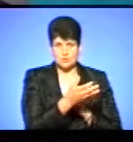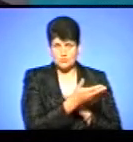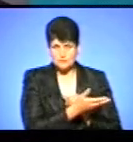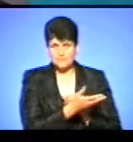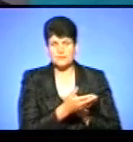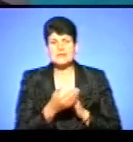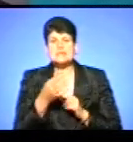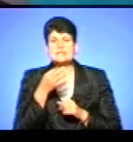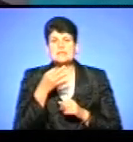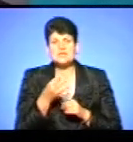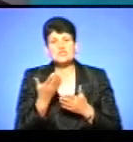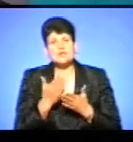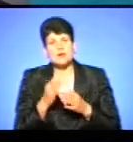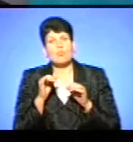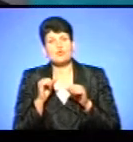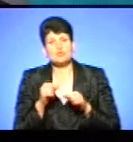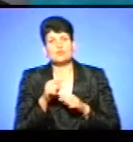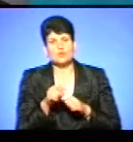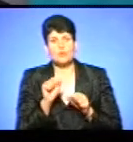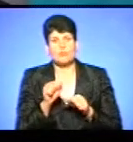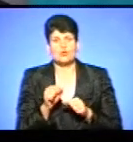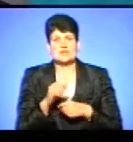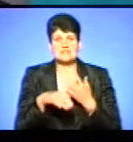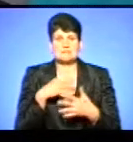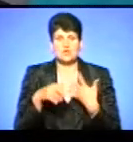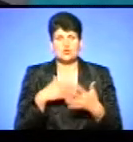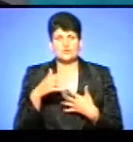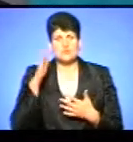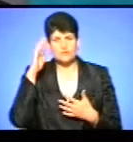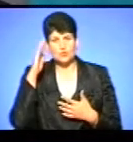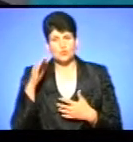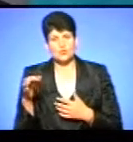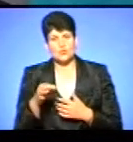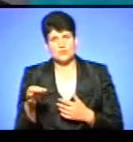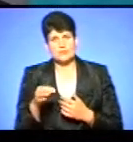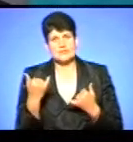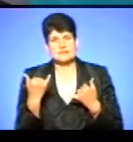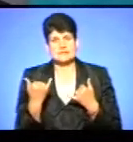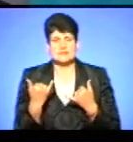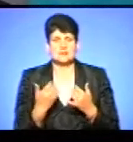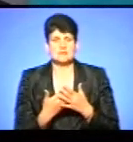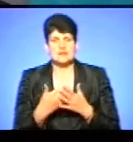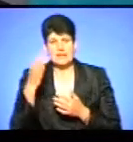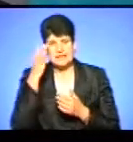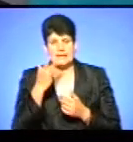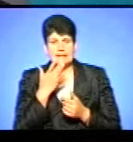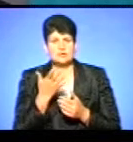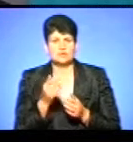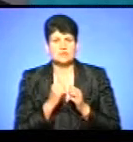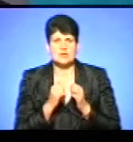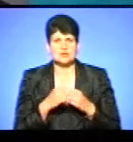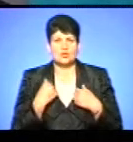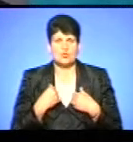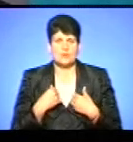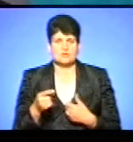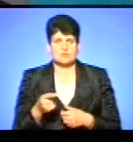Скажіть, будь ласка, чи є ймовірність, що воно могло змішуватися з водою, яка в ставі, в якій зараз, наприклад, влітку часто купаються